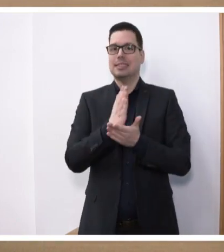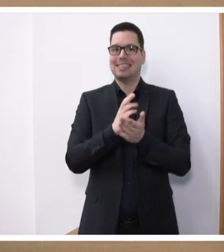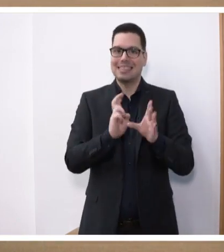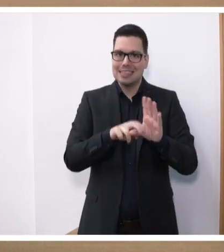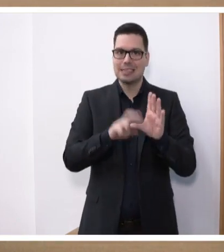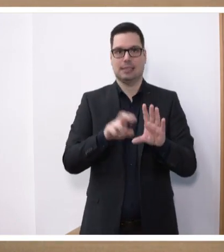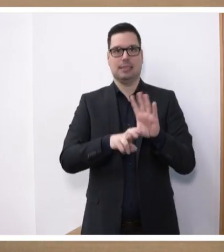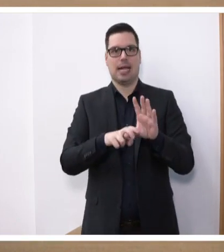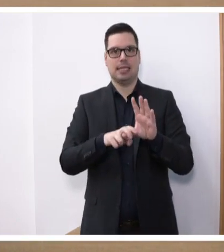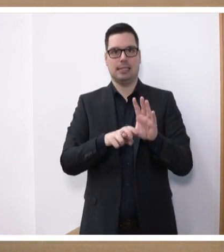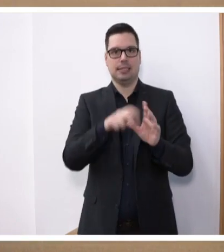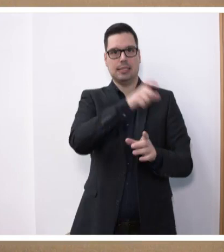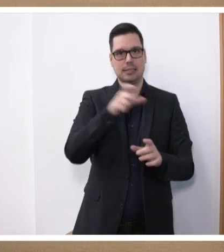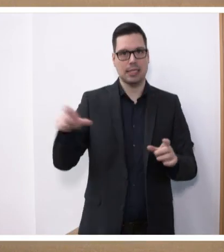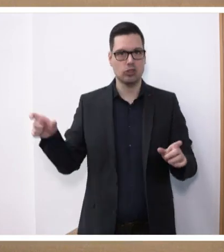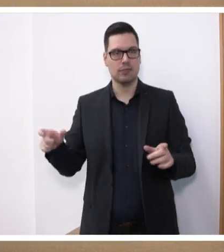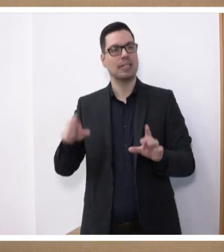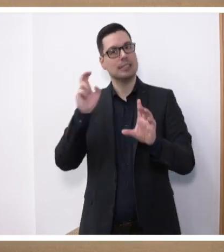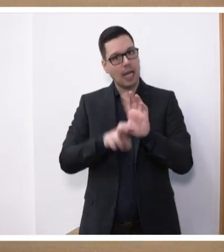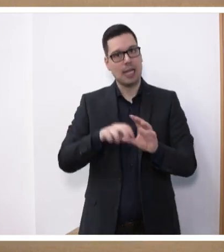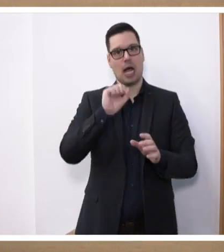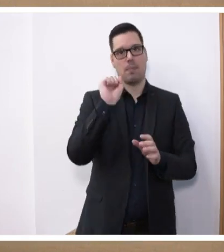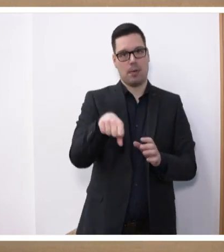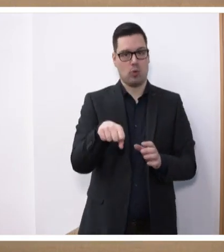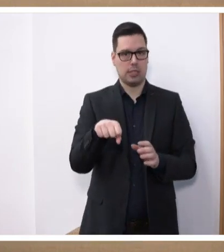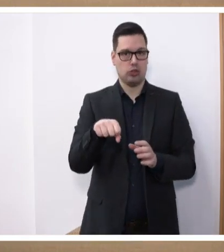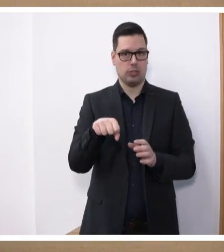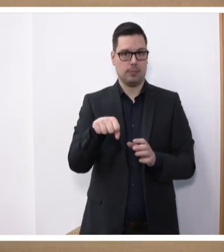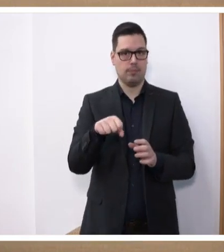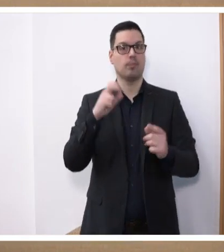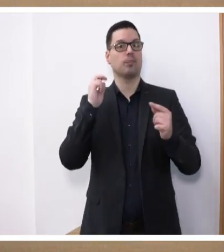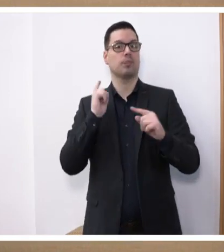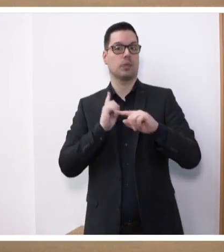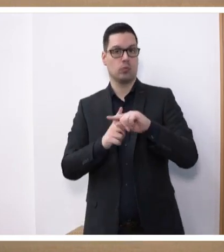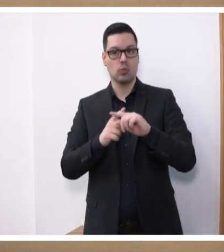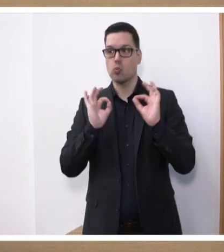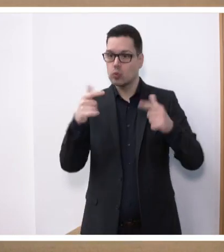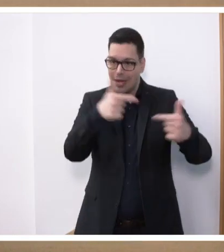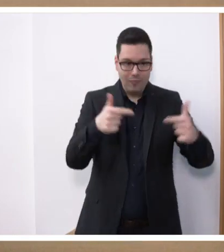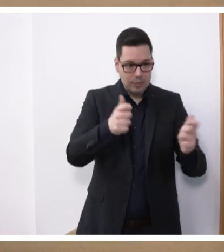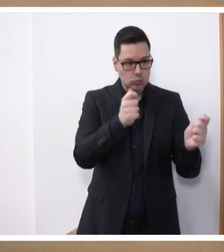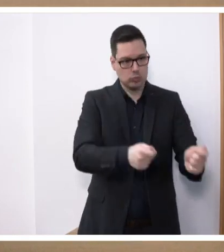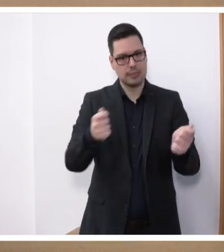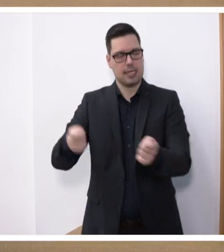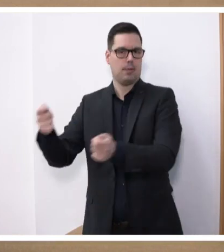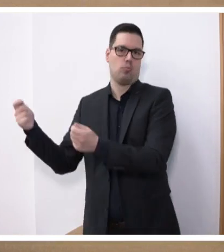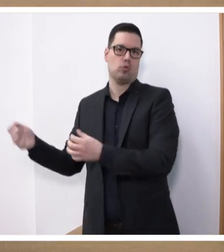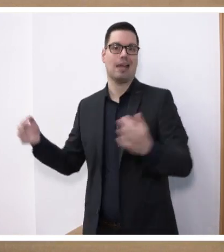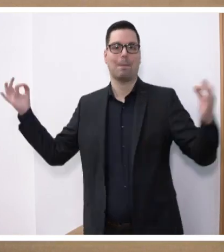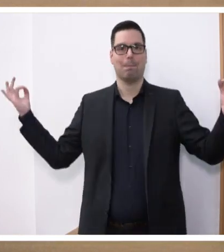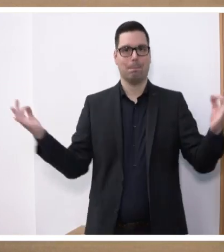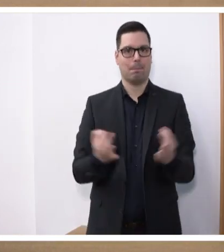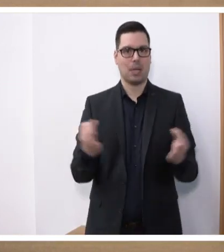zu verstehen, ihnen Teilhabe zu ermöglichen und auch gute Versorgungsangebote zu machen. Mit